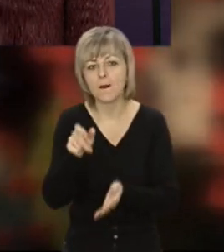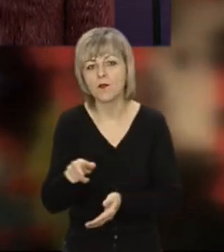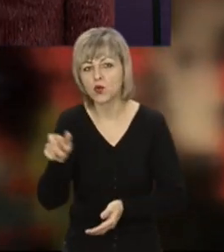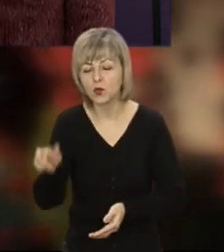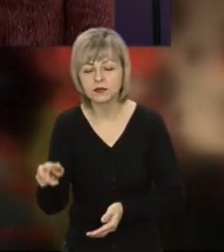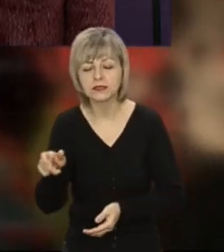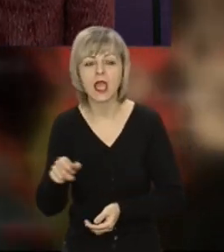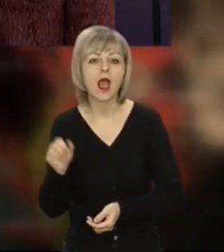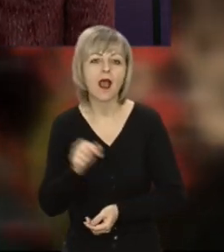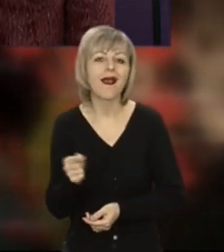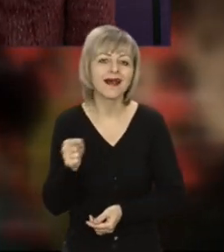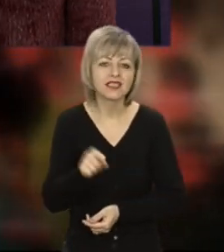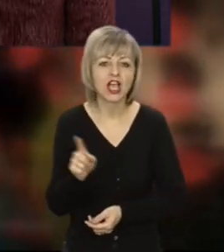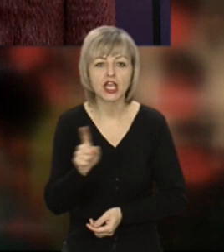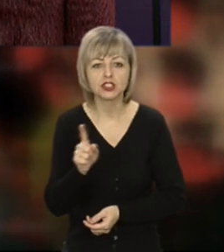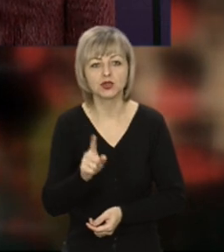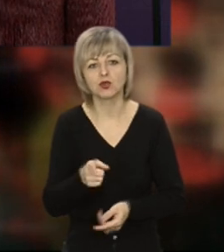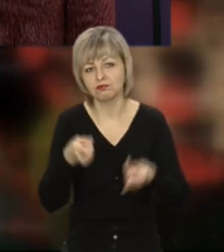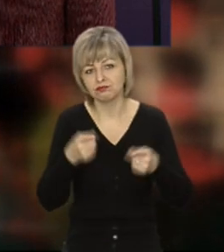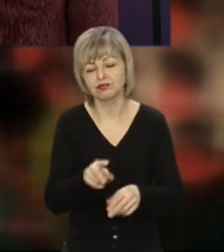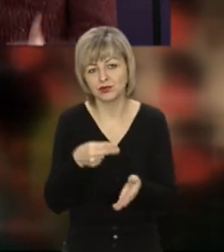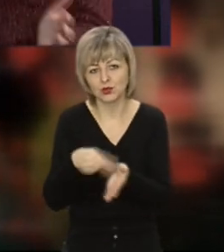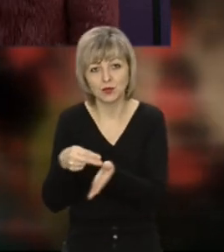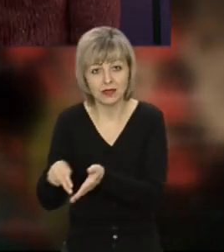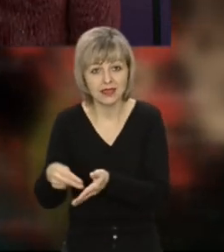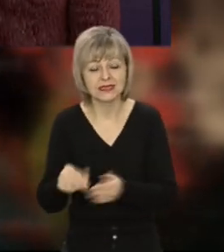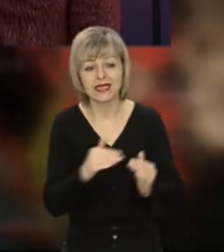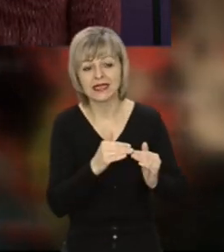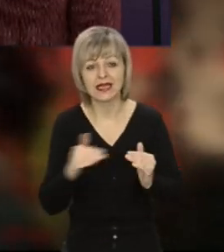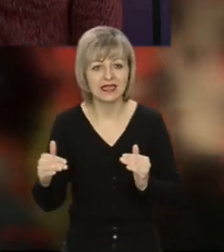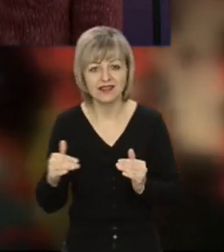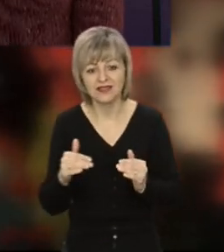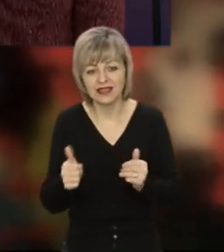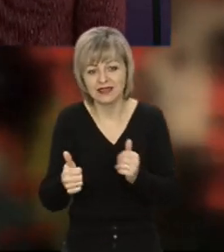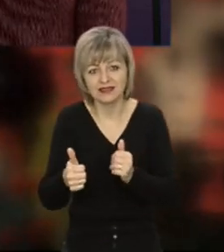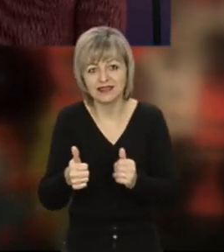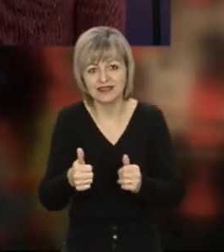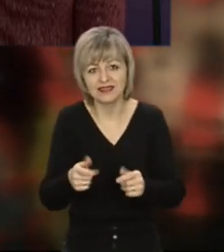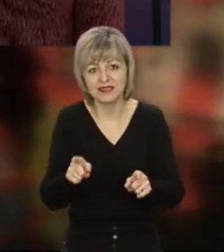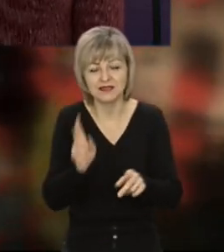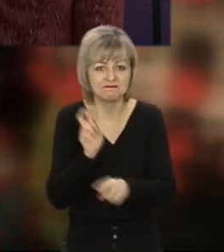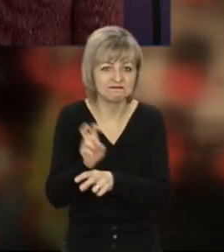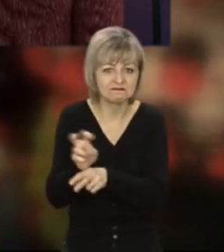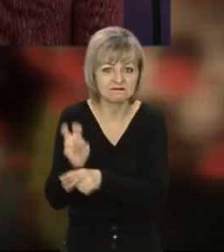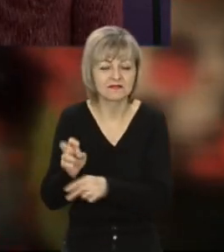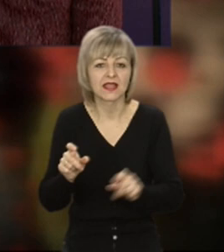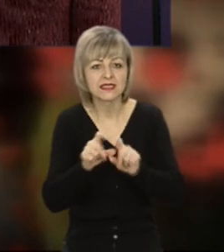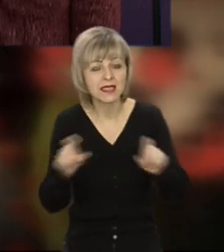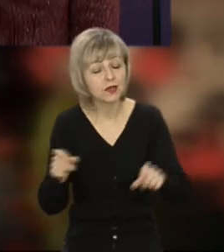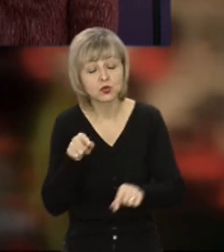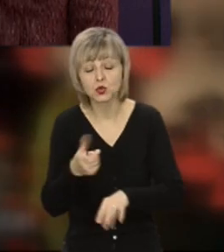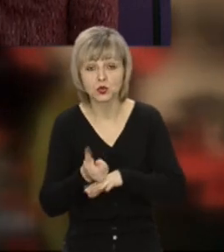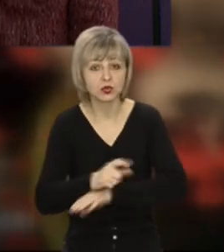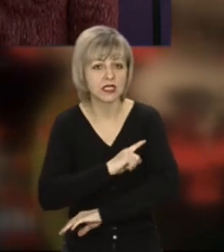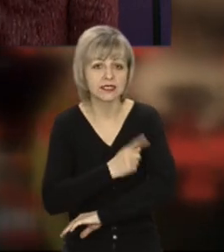сегмент. А те, що все в офлайні, те, що, скажімо так, на рівні витягнутої руки, на рівні відвідування закладів, то досить